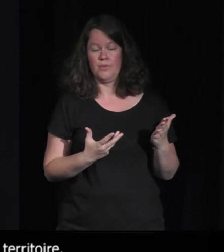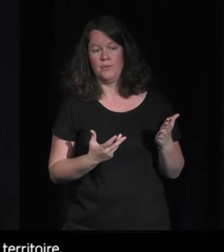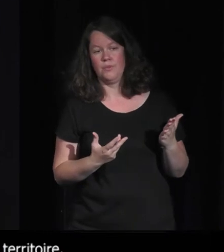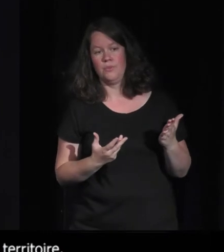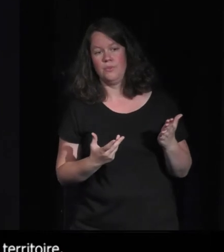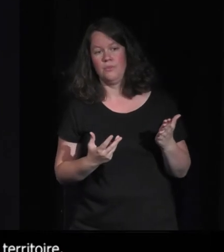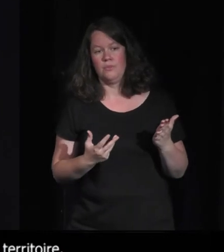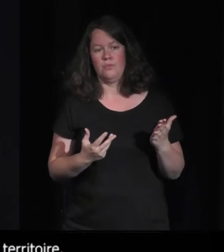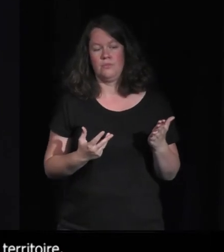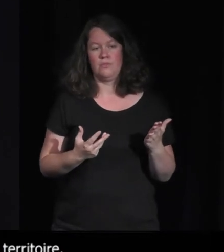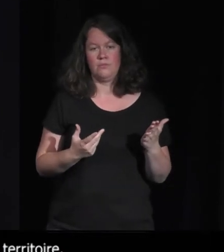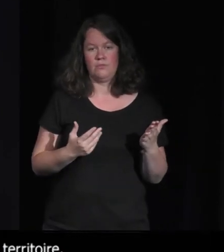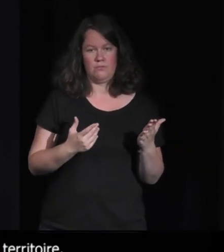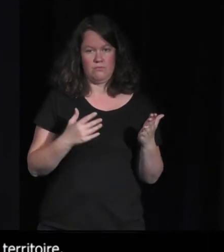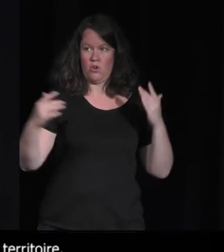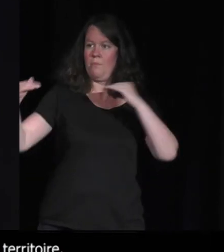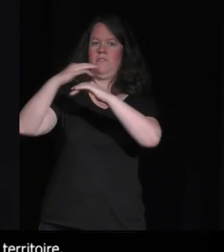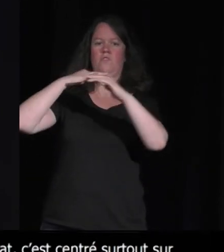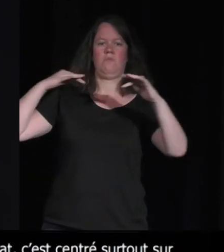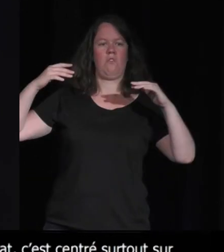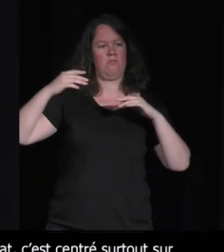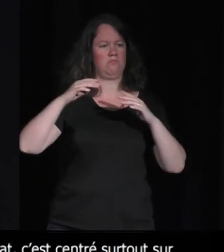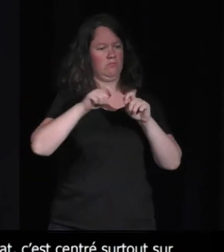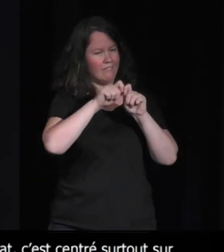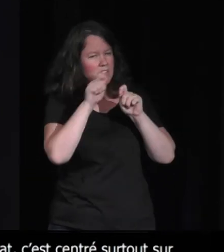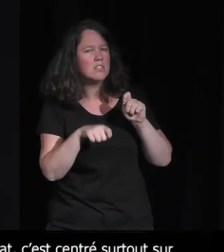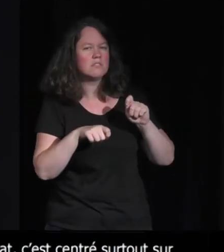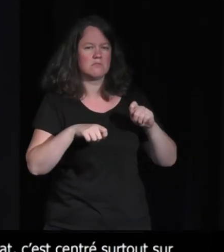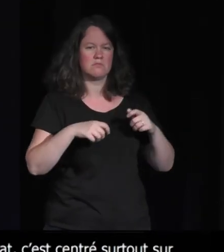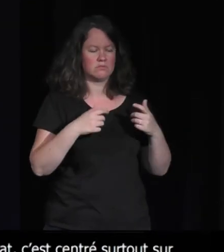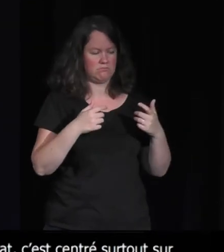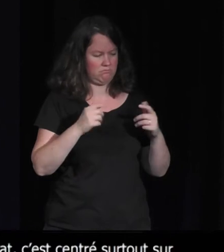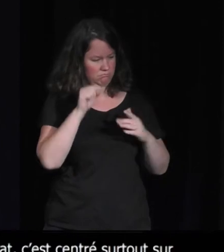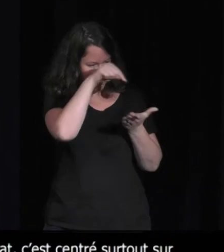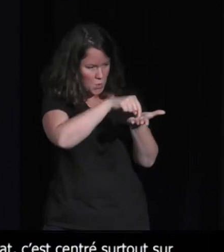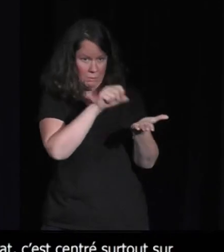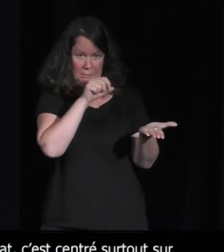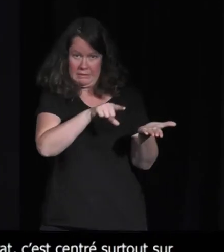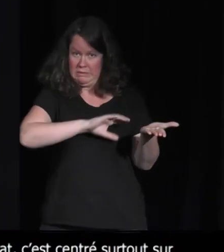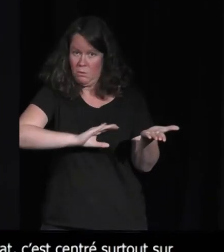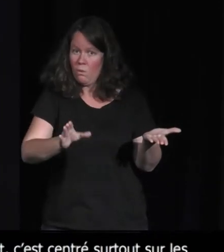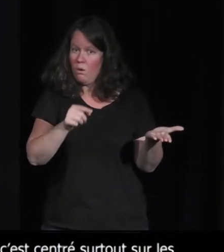Ce n pas quelque chose de fixe. Ce n pas forcément... Le territoire, ce n pas forcément un espace de